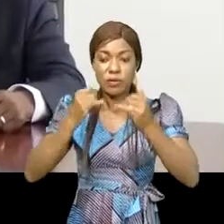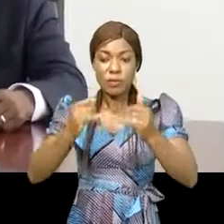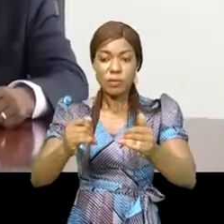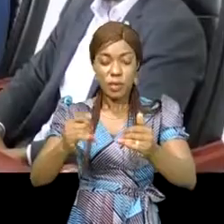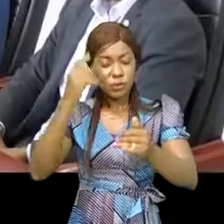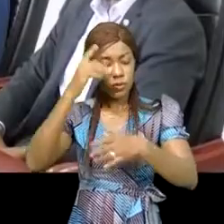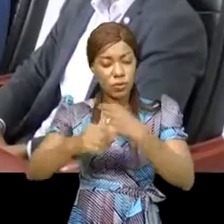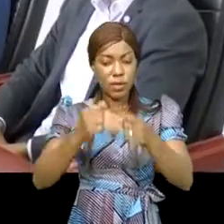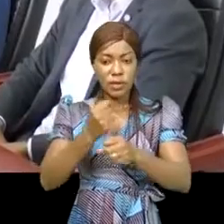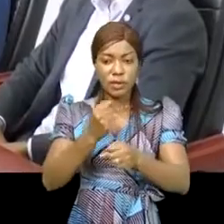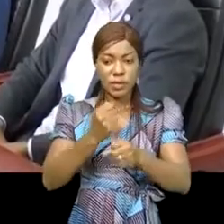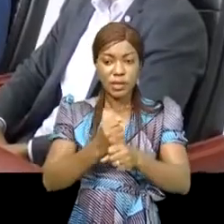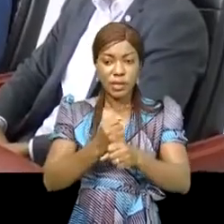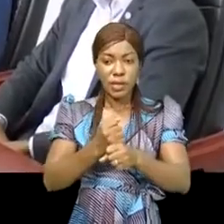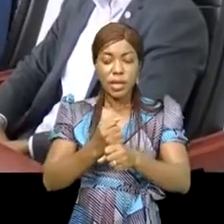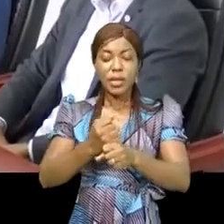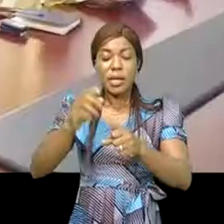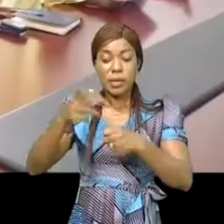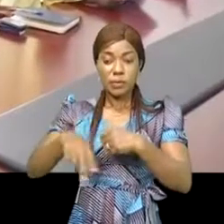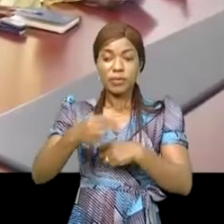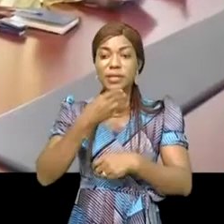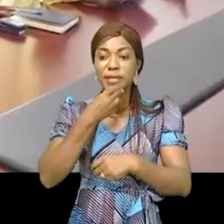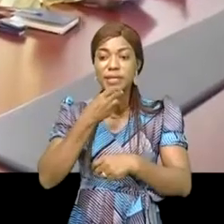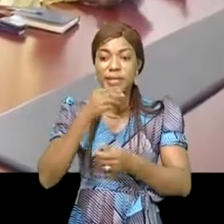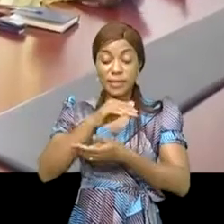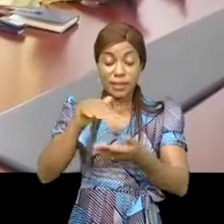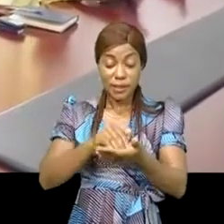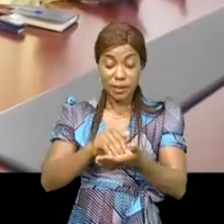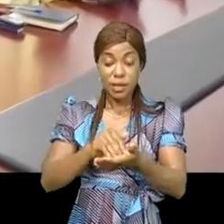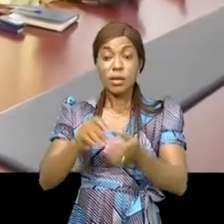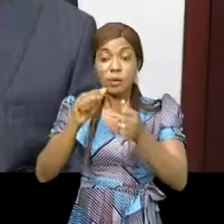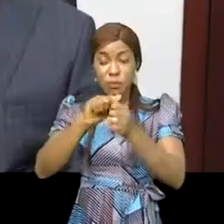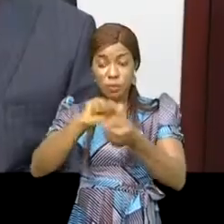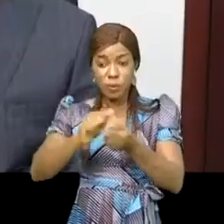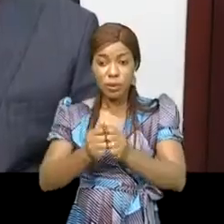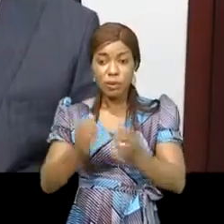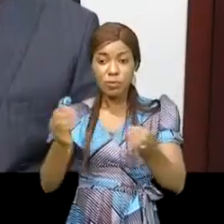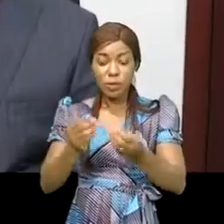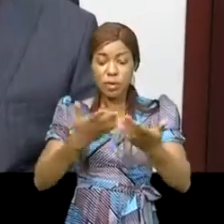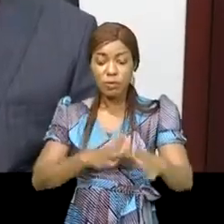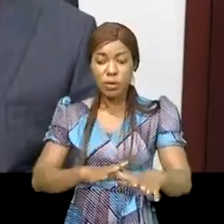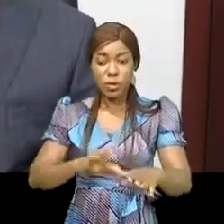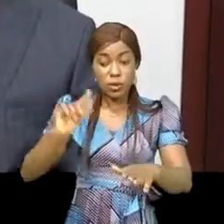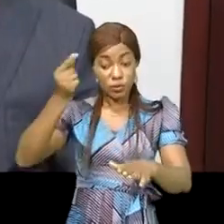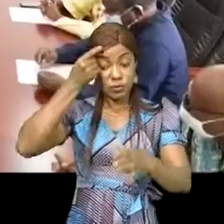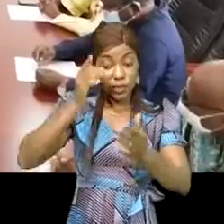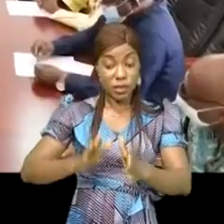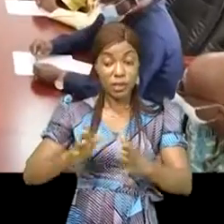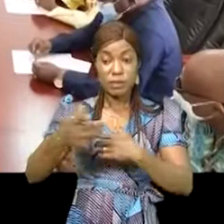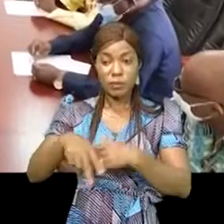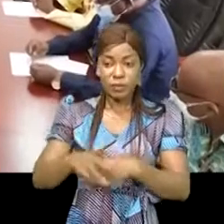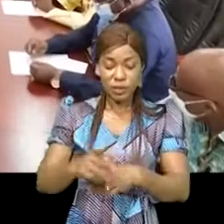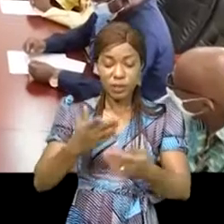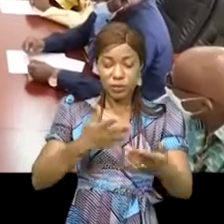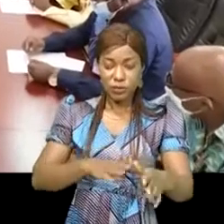dysfonctionnement des institutions de la province du Kassaï central. Situation provoquée par la mort du gouverneur de province Ambroise